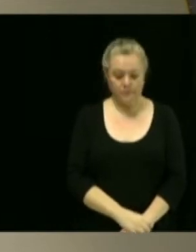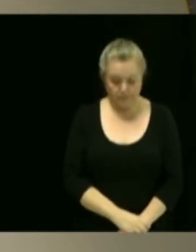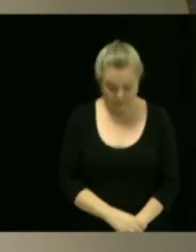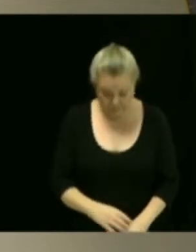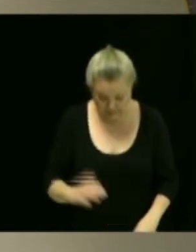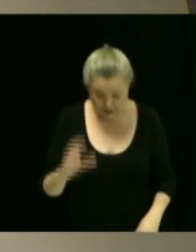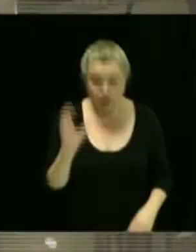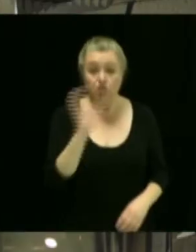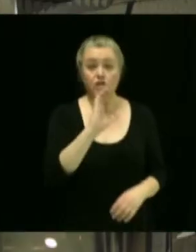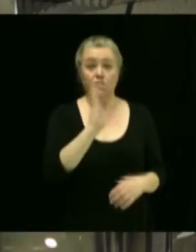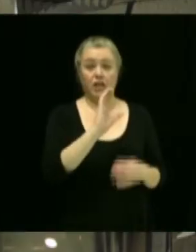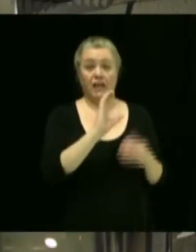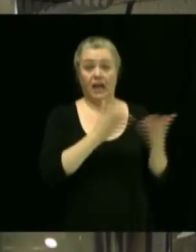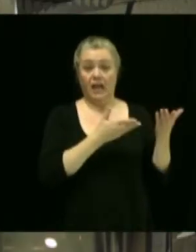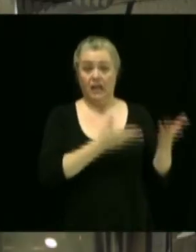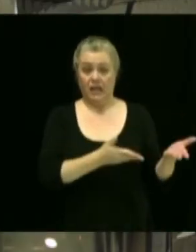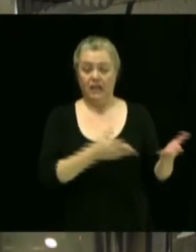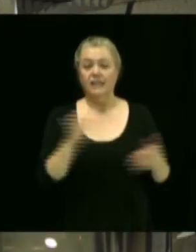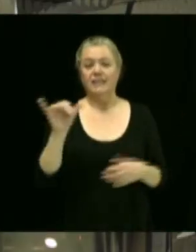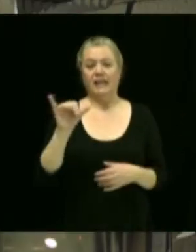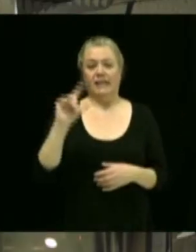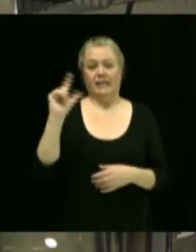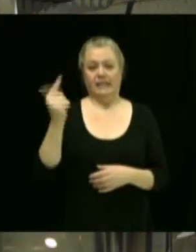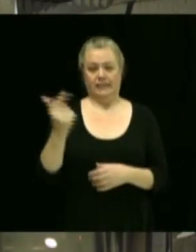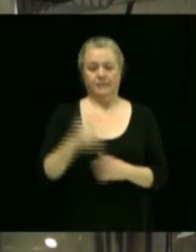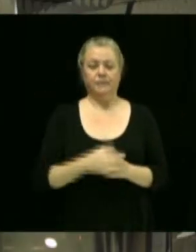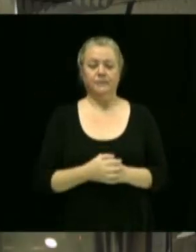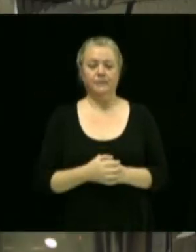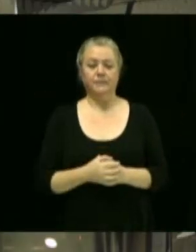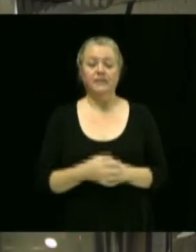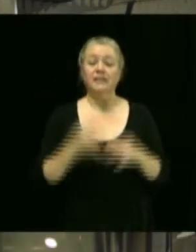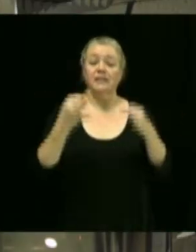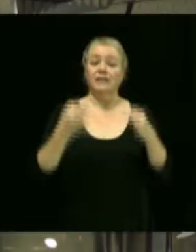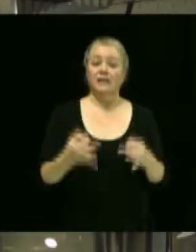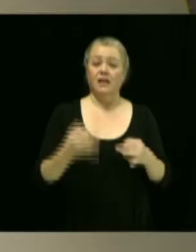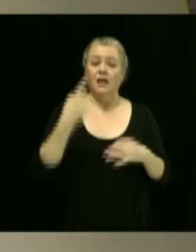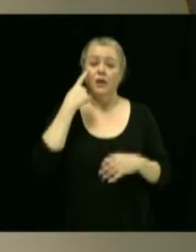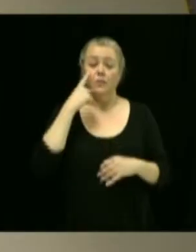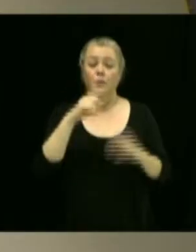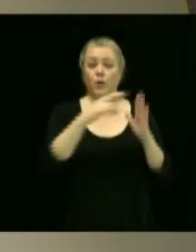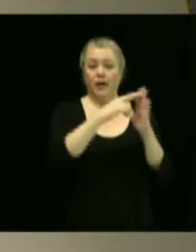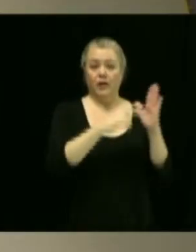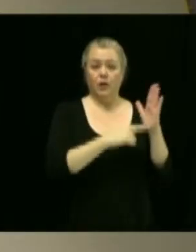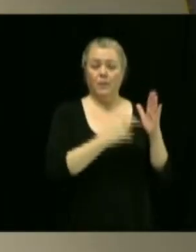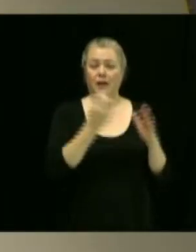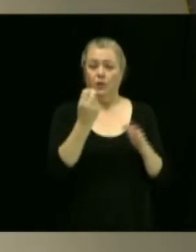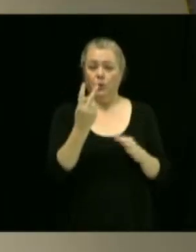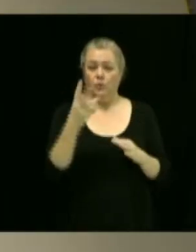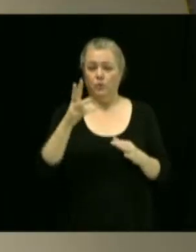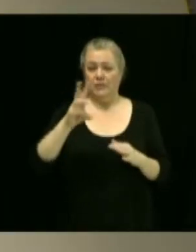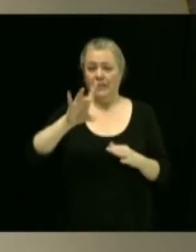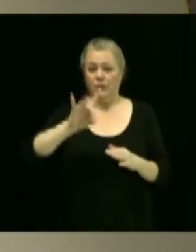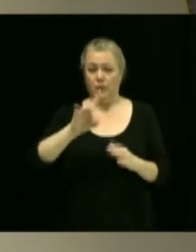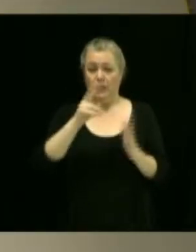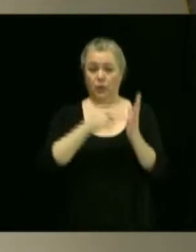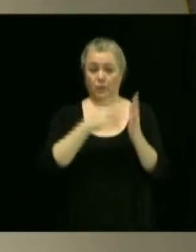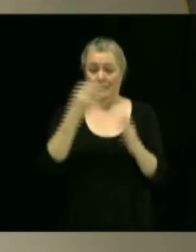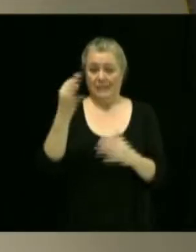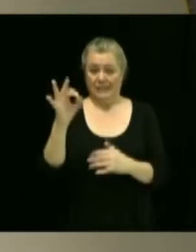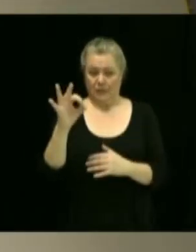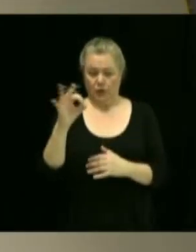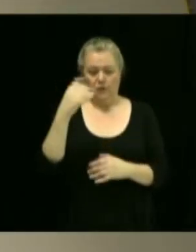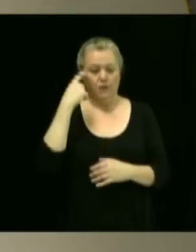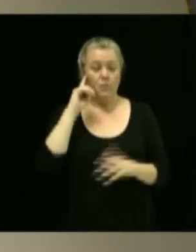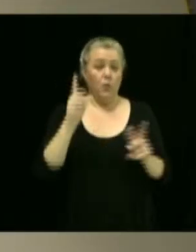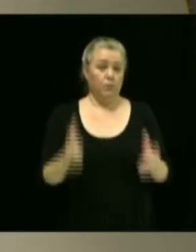Chantal Yannick. Adoption d'une résolution concernant le règlement 12-68-2019 pour l